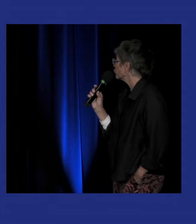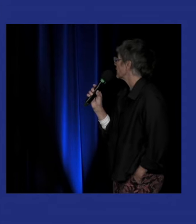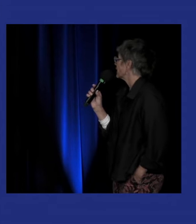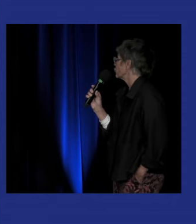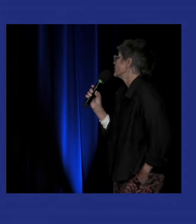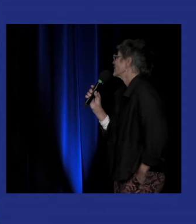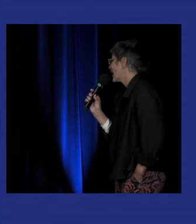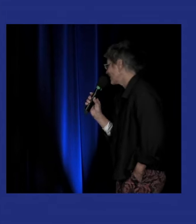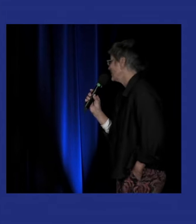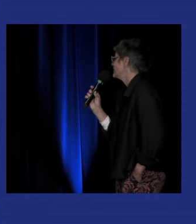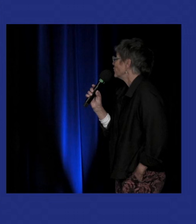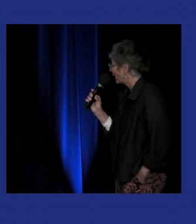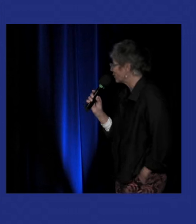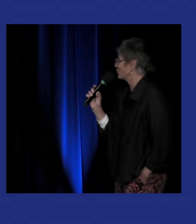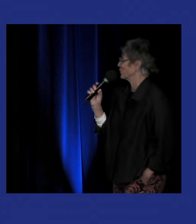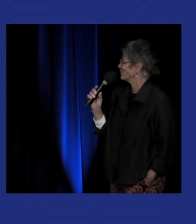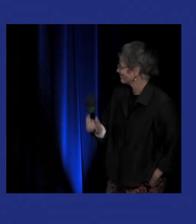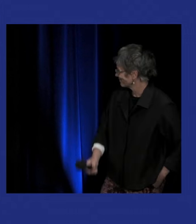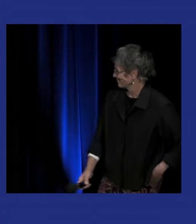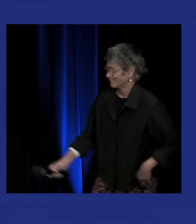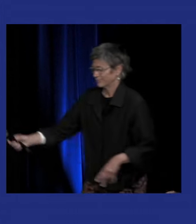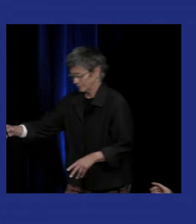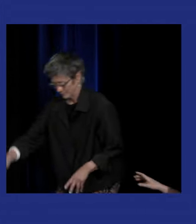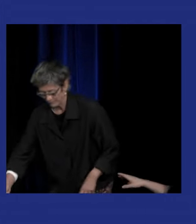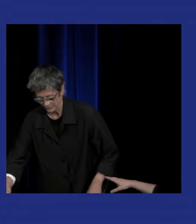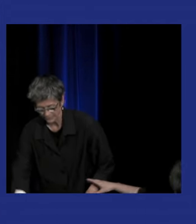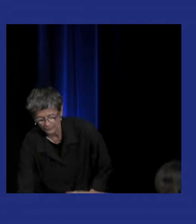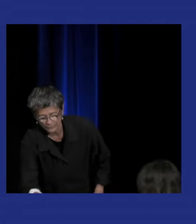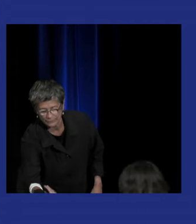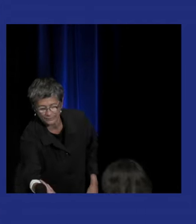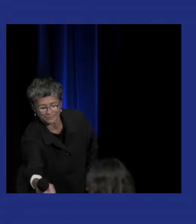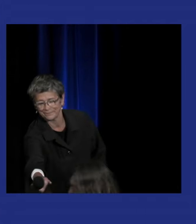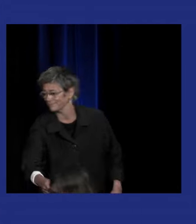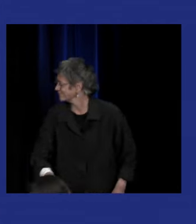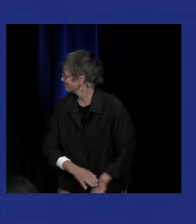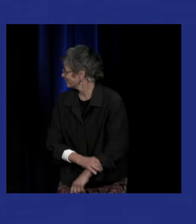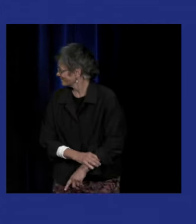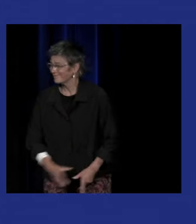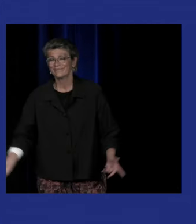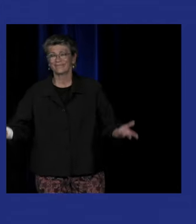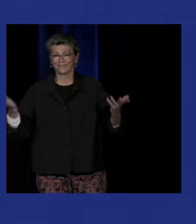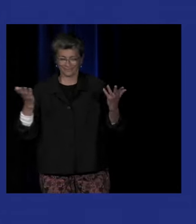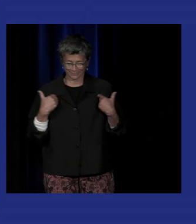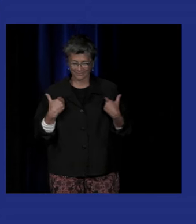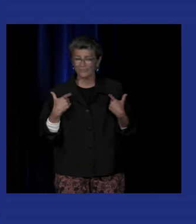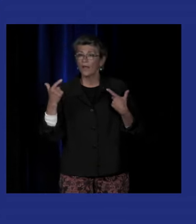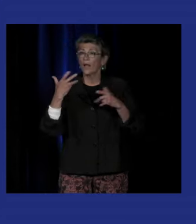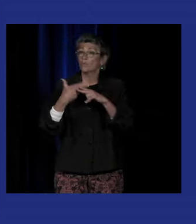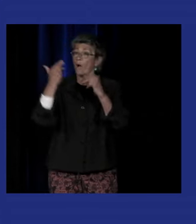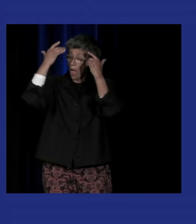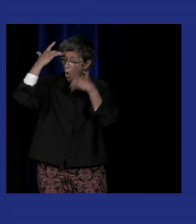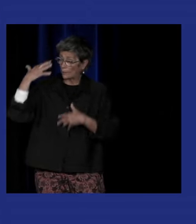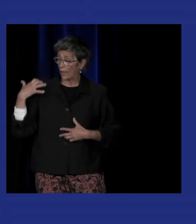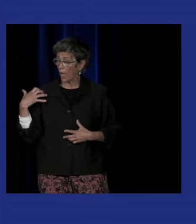et notamment sur les questions des artistes et de l'art sourd. Et moi, je m'appelle